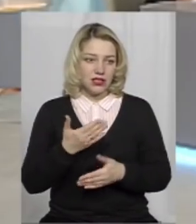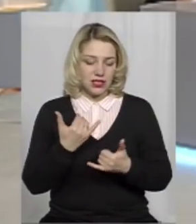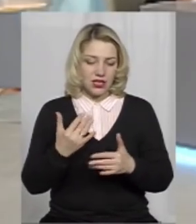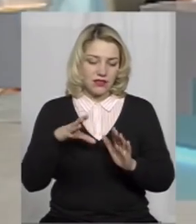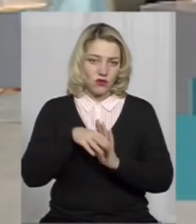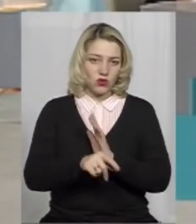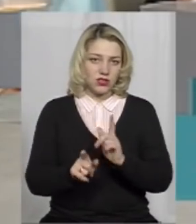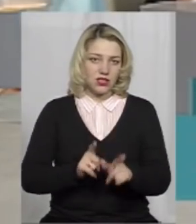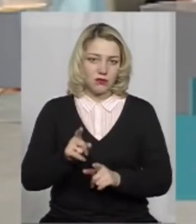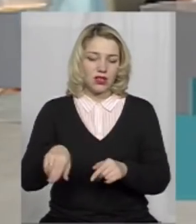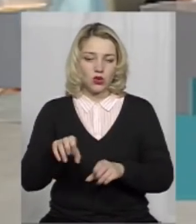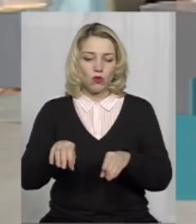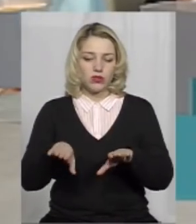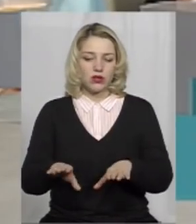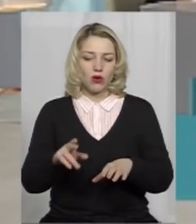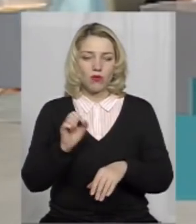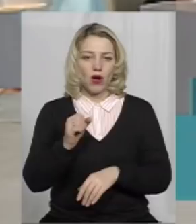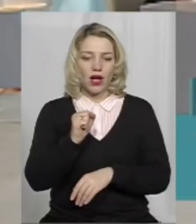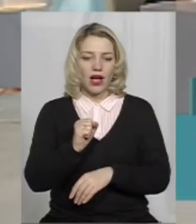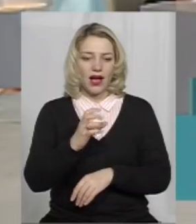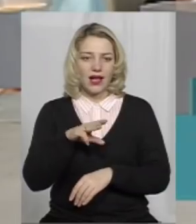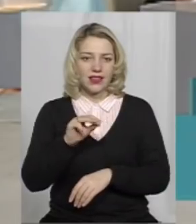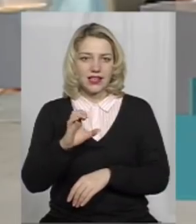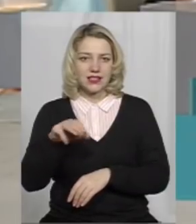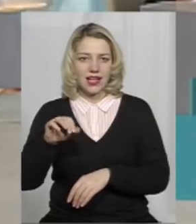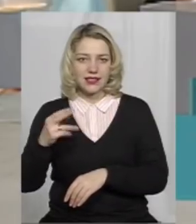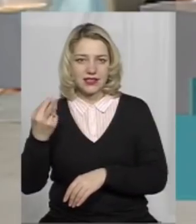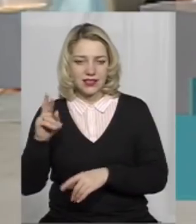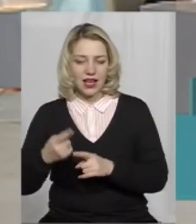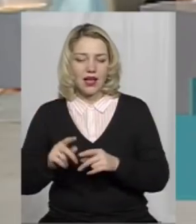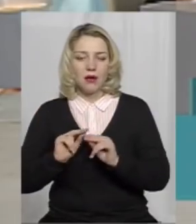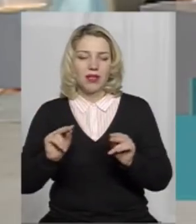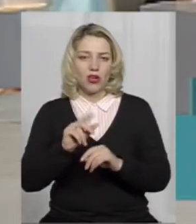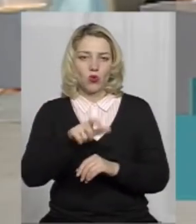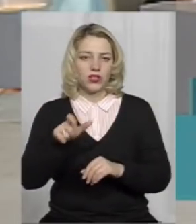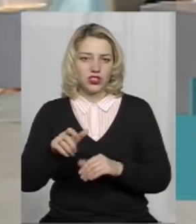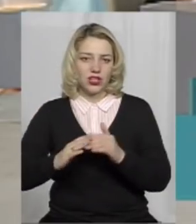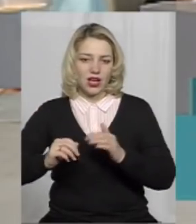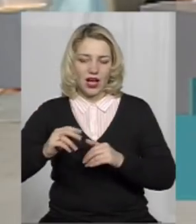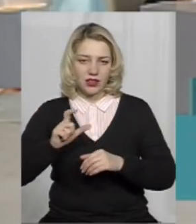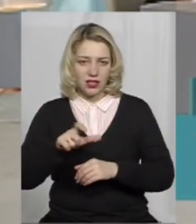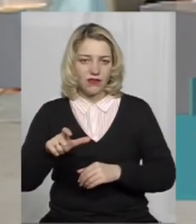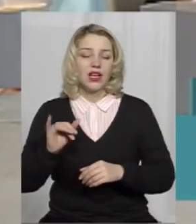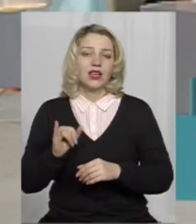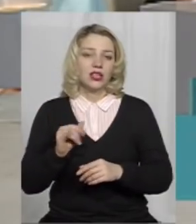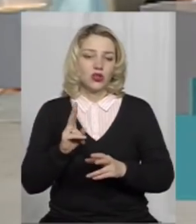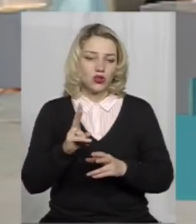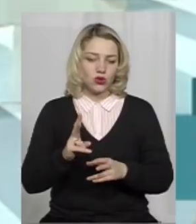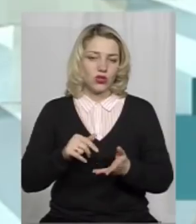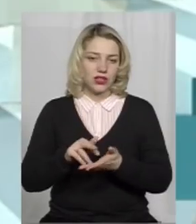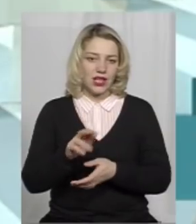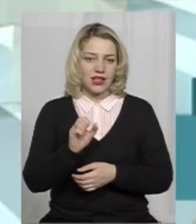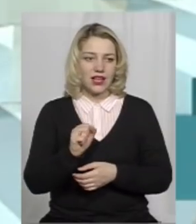обносяться зміни до постанови про атестацію педагогічних кадрів. І ті, хто йде на сертифікацію, єдине, що тут